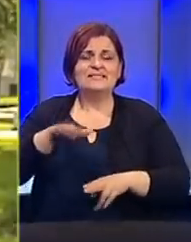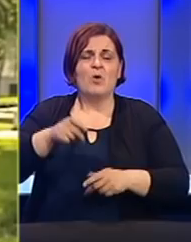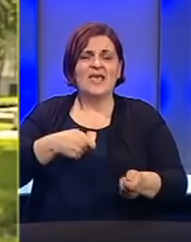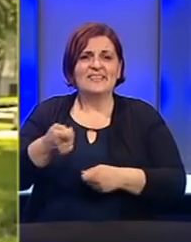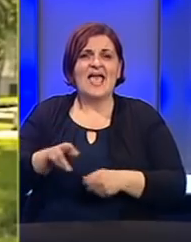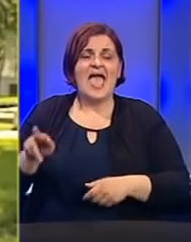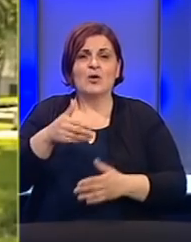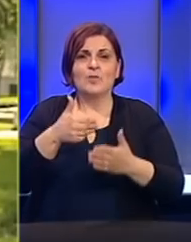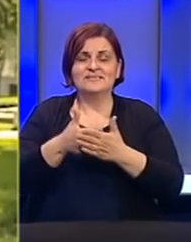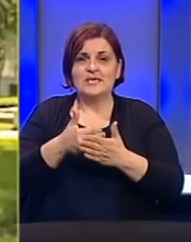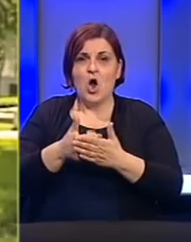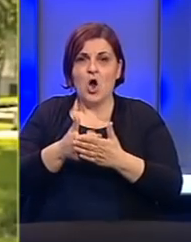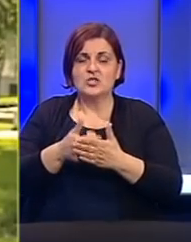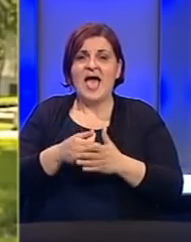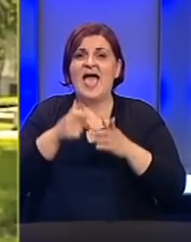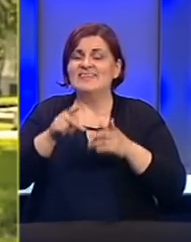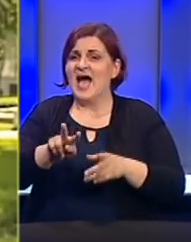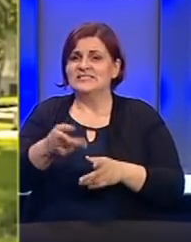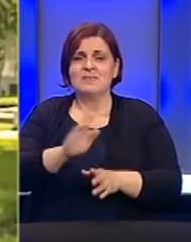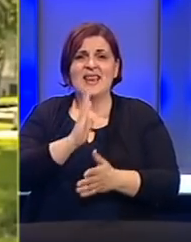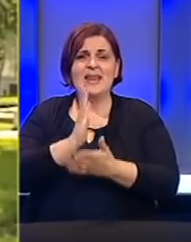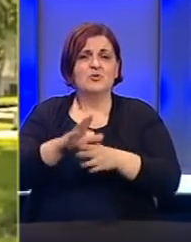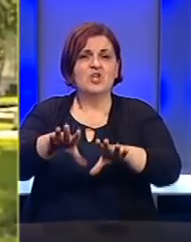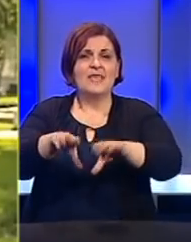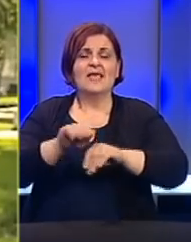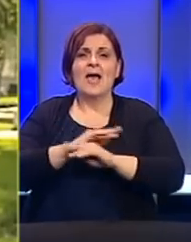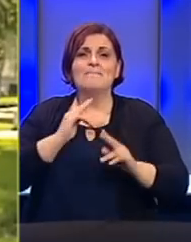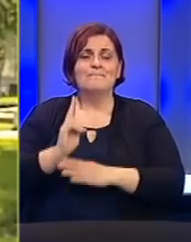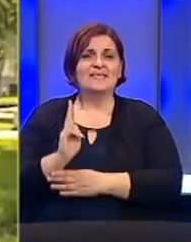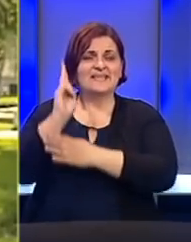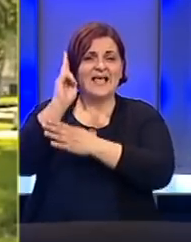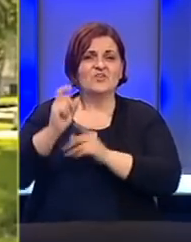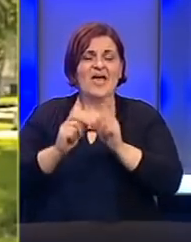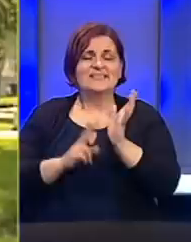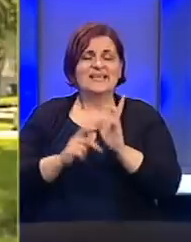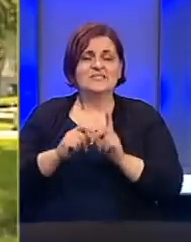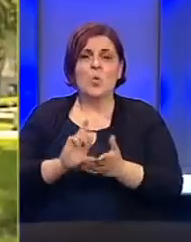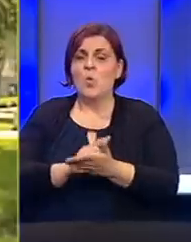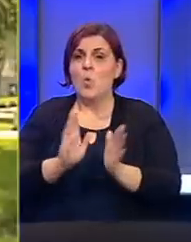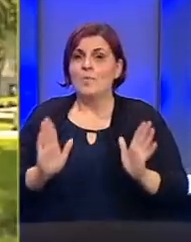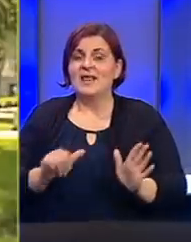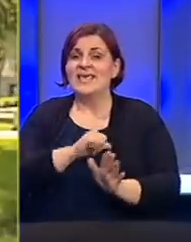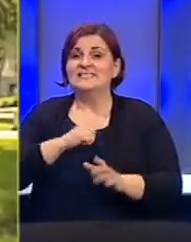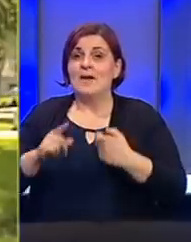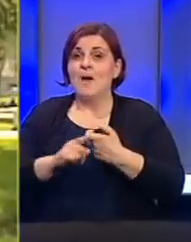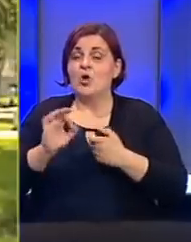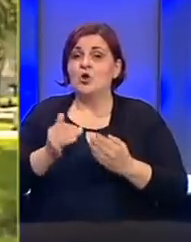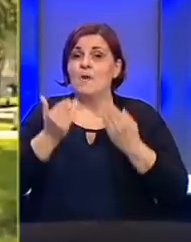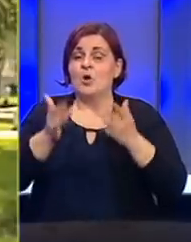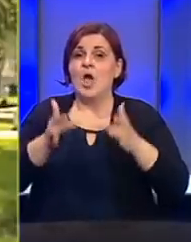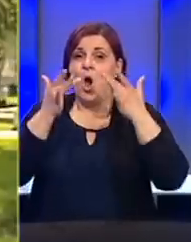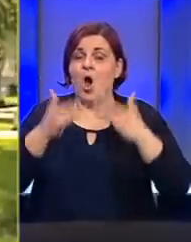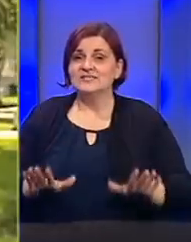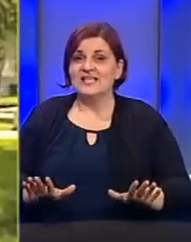trgovine i ekonomskih odnosa no ta smjena ne može biti prihvaćena bez glasova SNSD-a. Umeđu vremenu i sam Košarac je ponudio